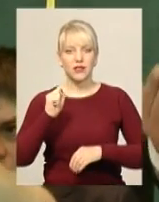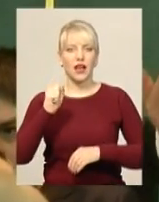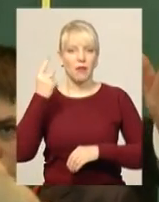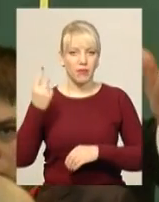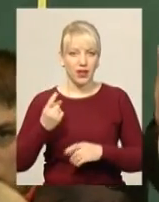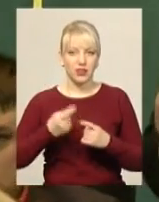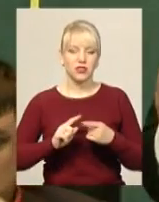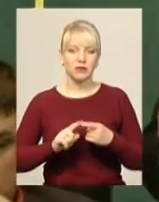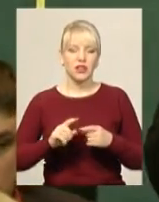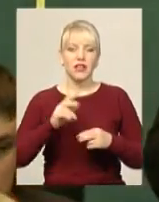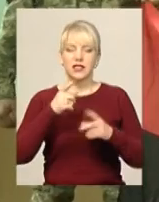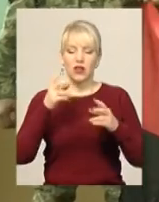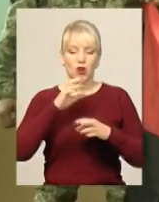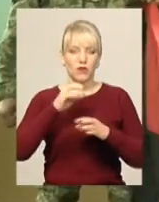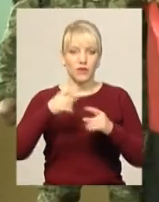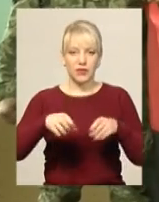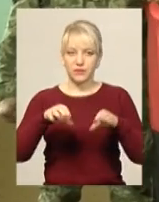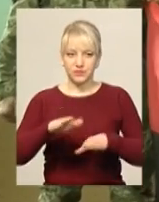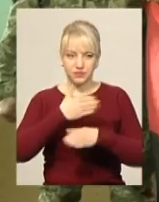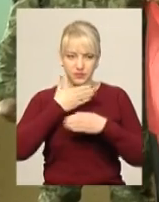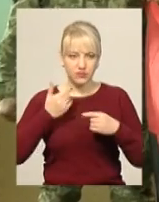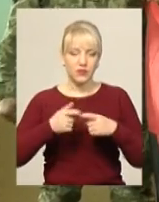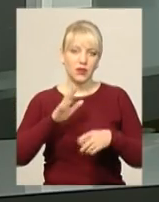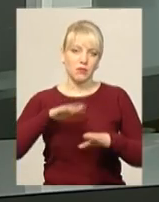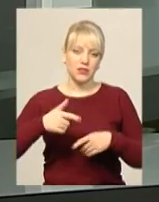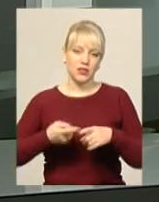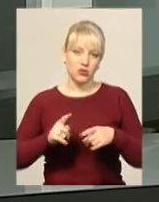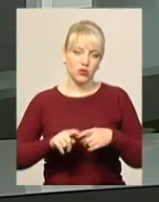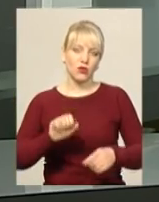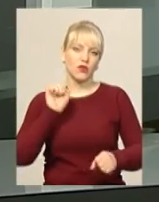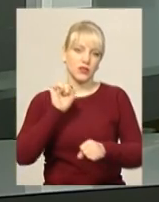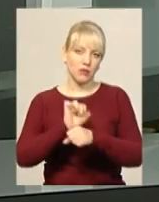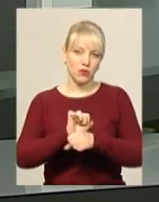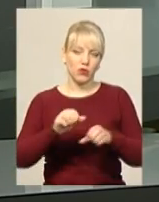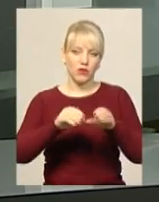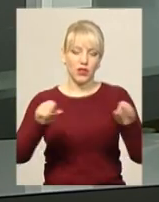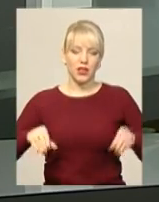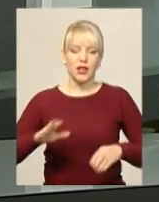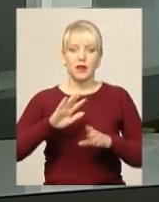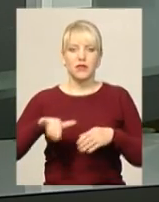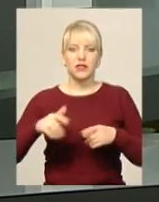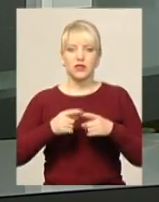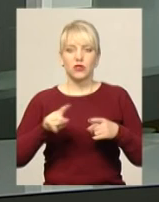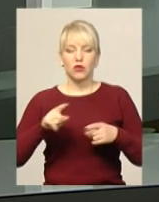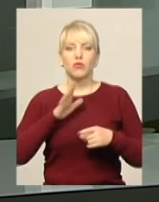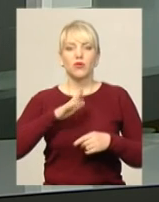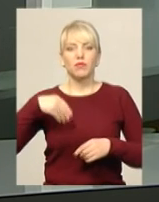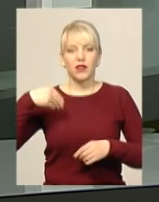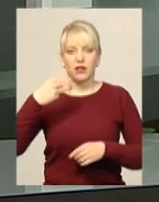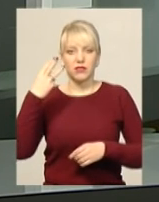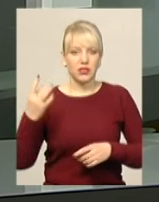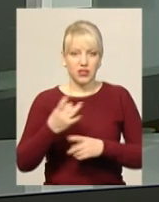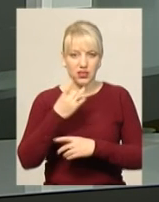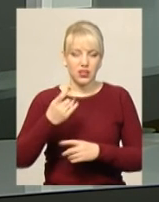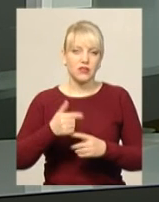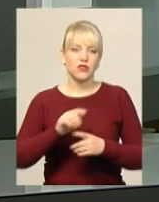цього Свободівці і військові заблокували і трибуну, і президію. Продовж чотирьох годин обранці тричі йшли на перерву, однак так і не домовилися і